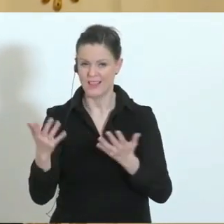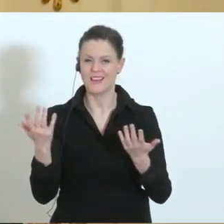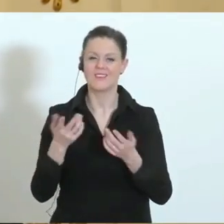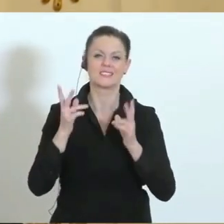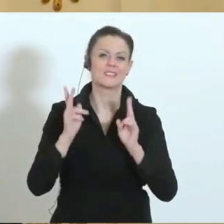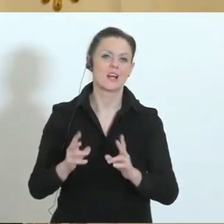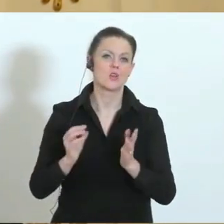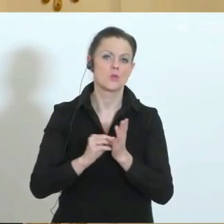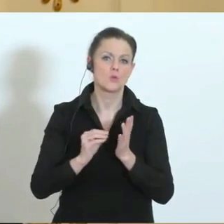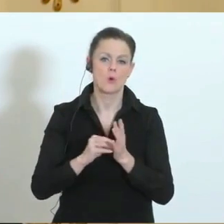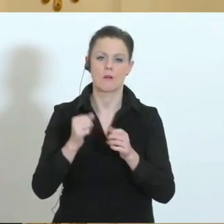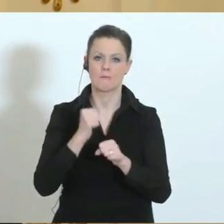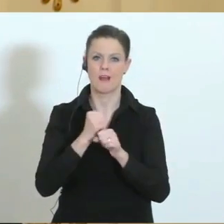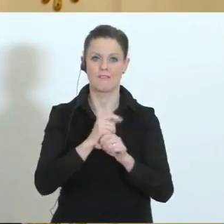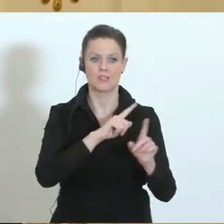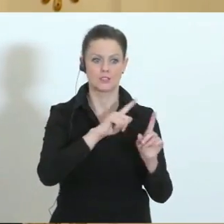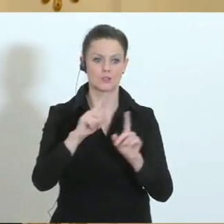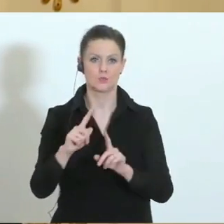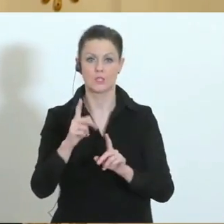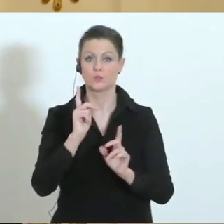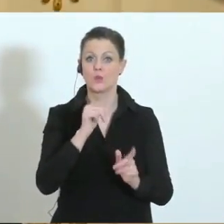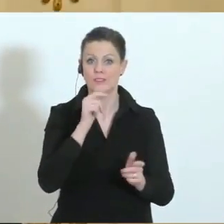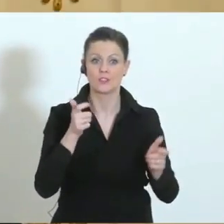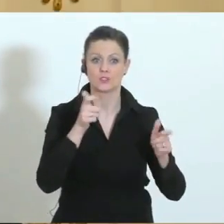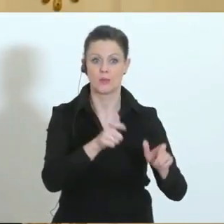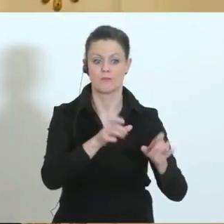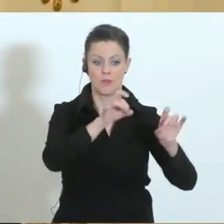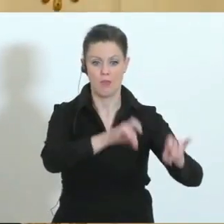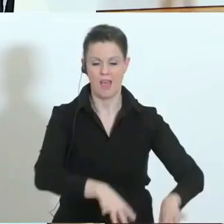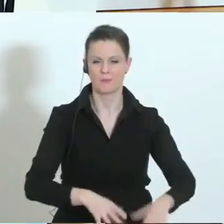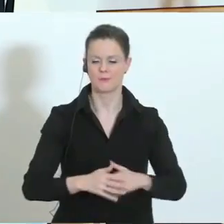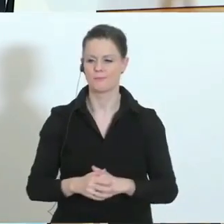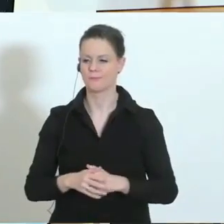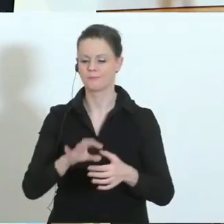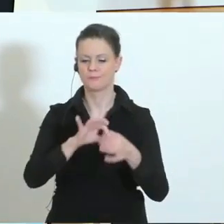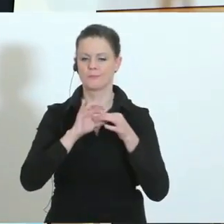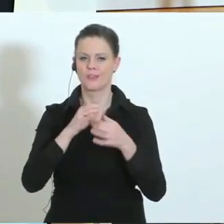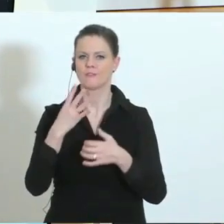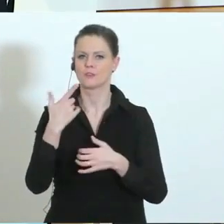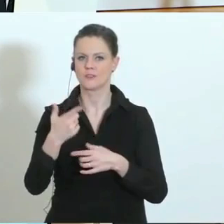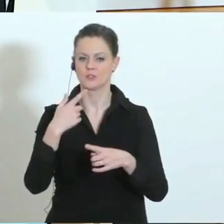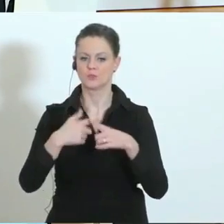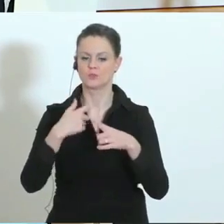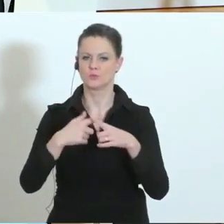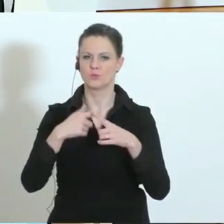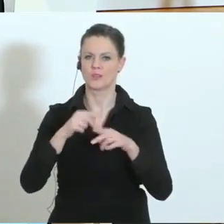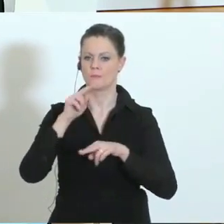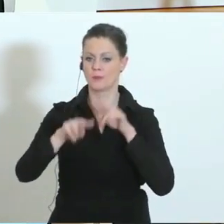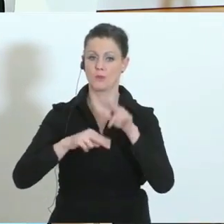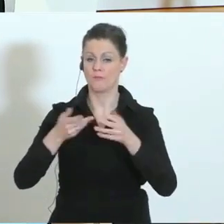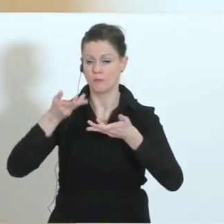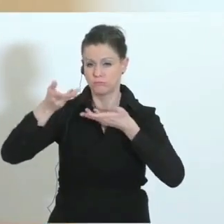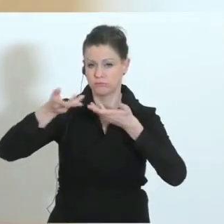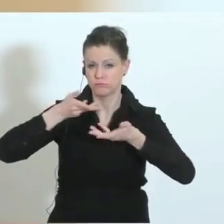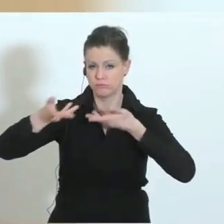nicht einzelne Stationen dann gesperrt werden und wegfallen? Zu den 24-Stunden-Betreuerinnen. Wir verhandeln, solange es Sinn macht. Wir